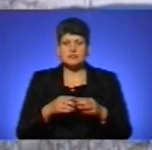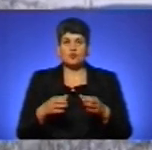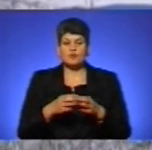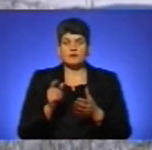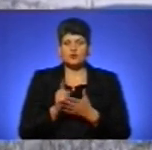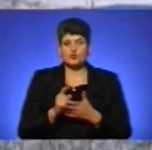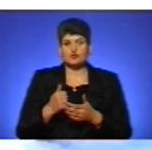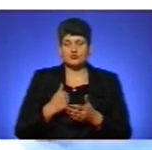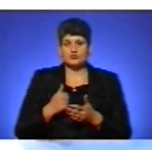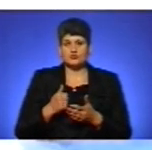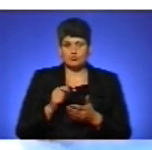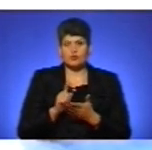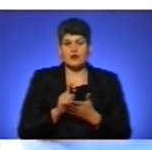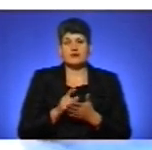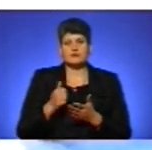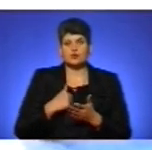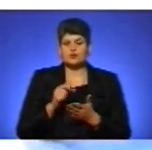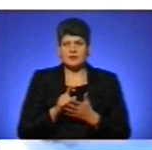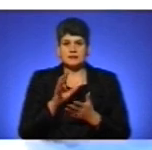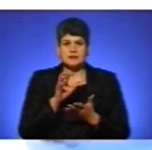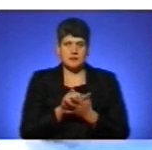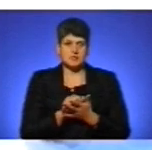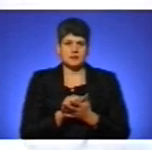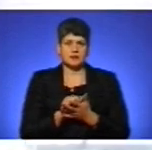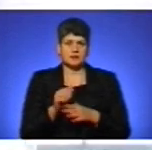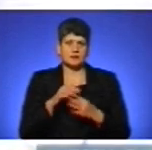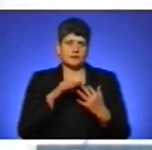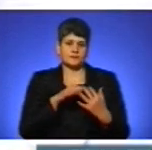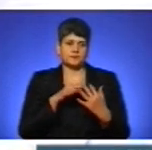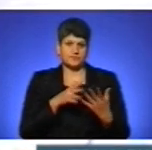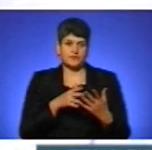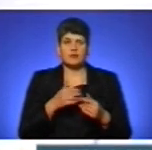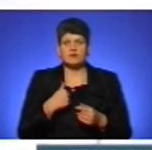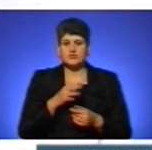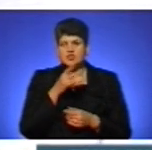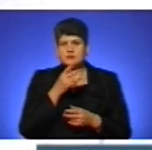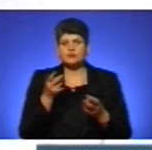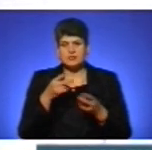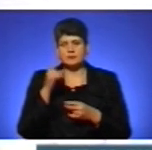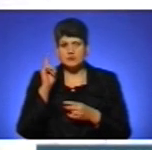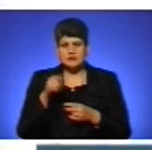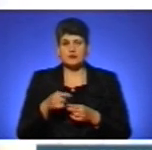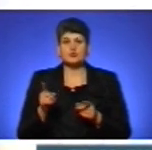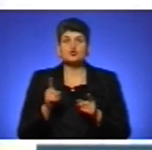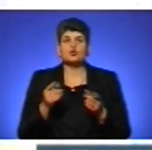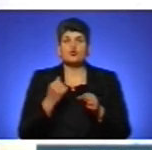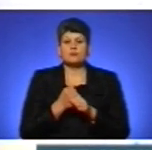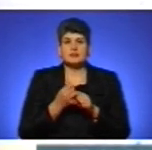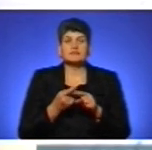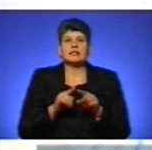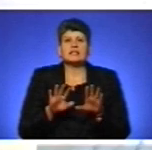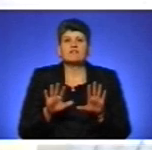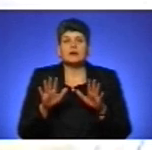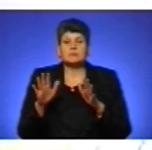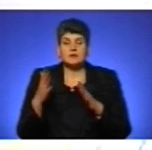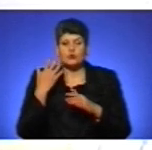'язаних займається на вогневому рубежі. Наш час потрібно знати, знати, що робити в таких випадках, коли